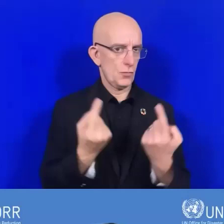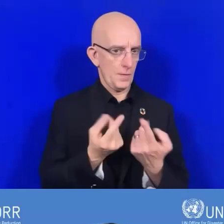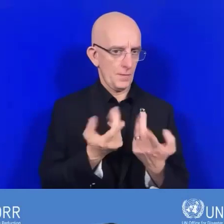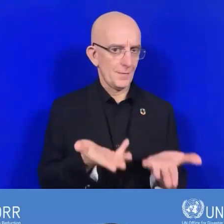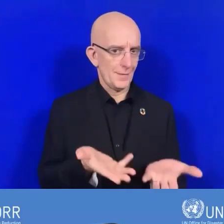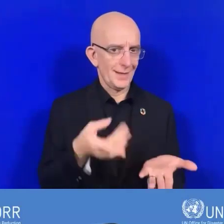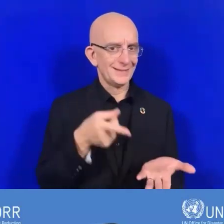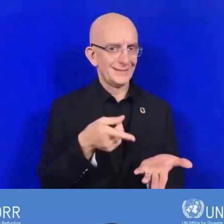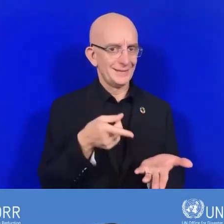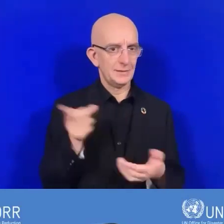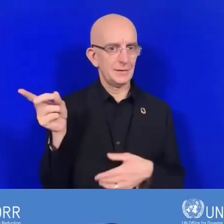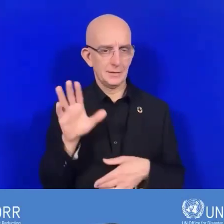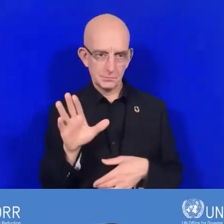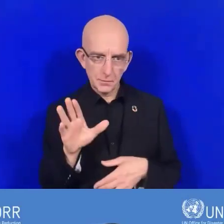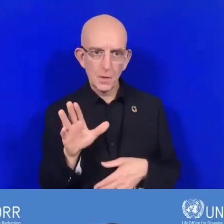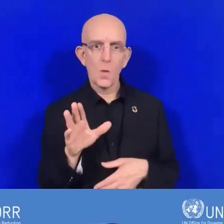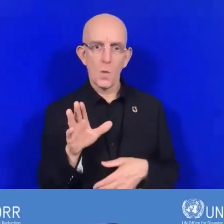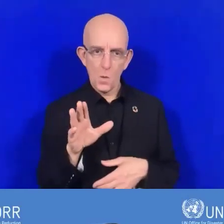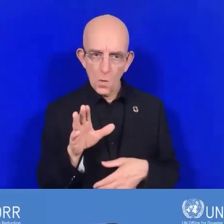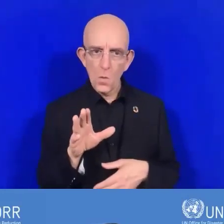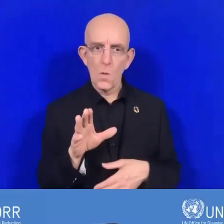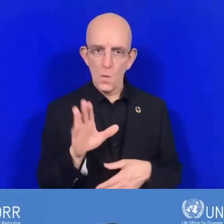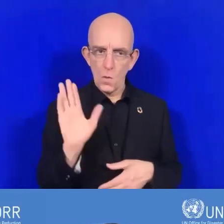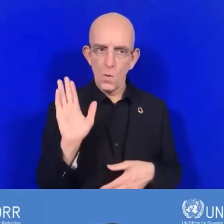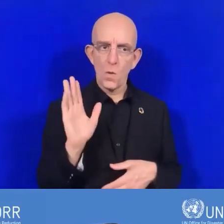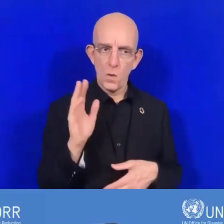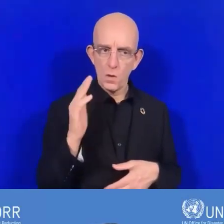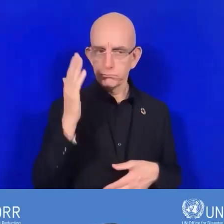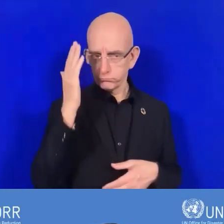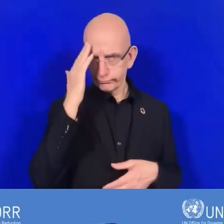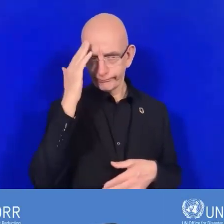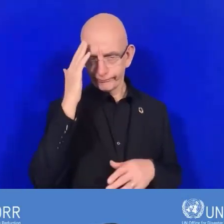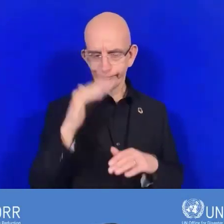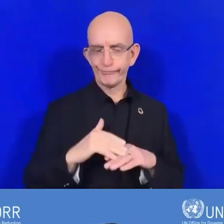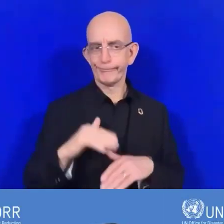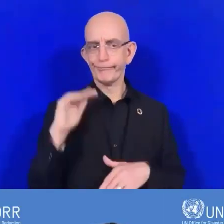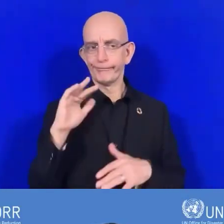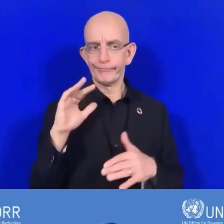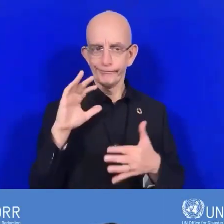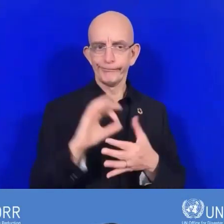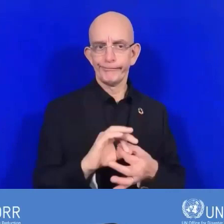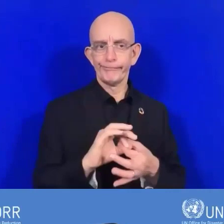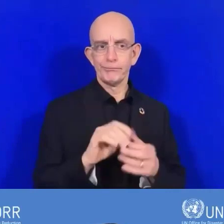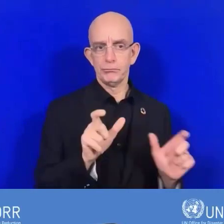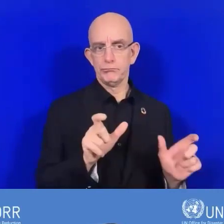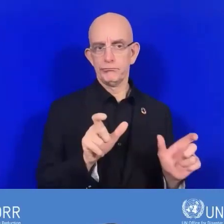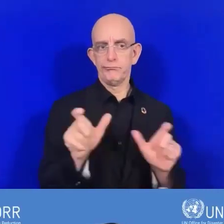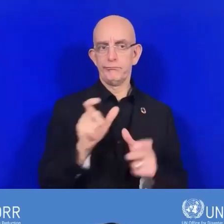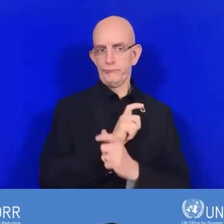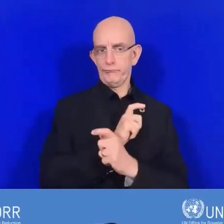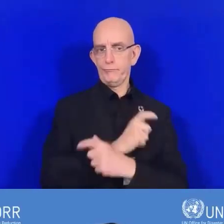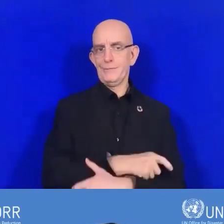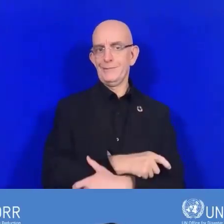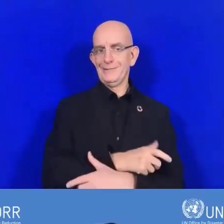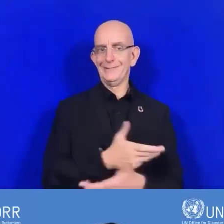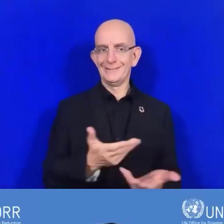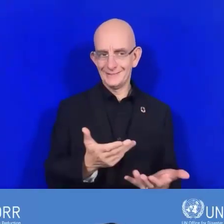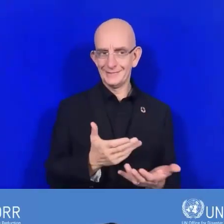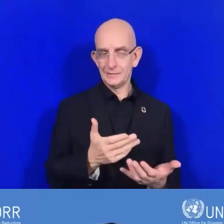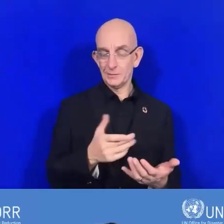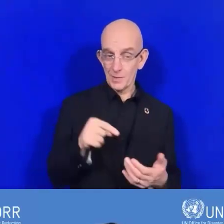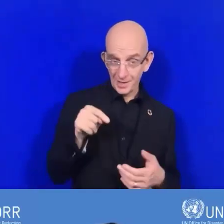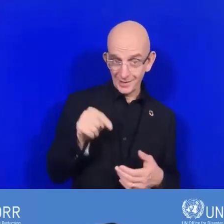la résilience, qui faisait pourtant partie de nos efforts de promotion des initiatives.